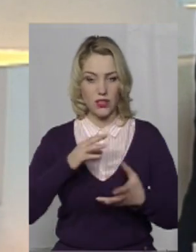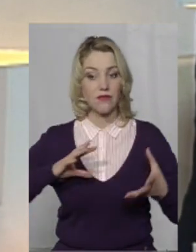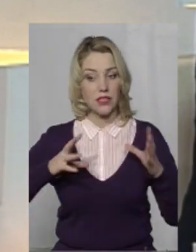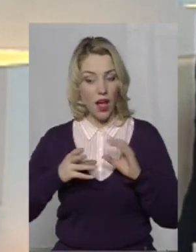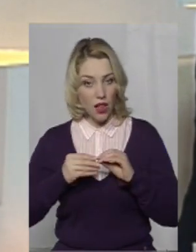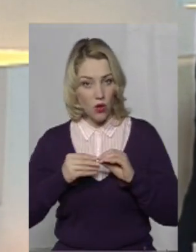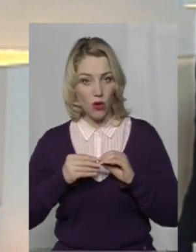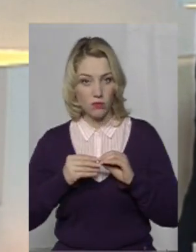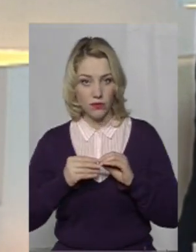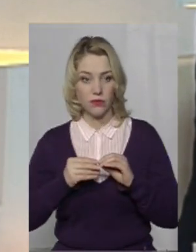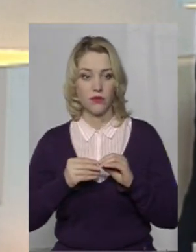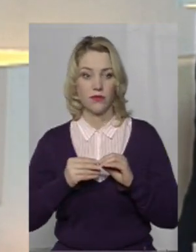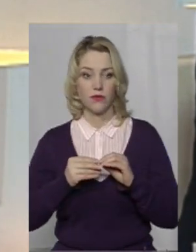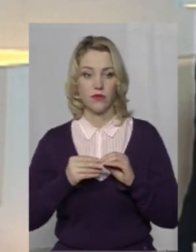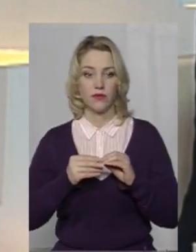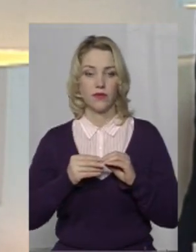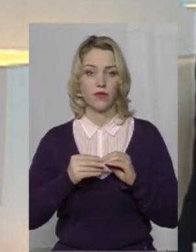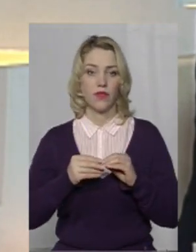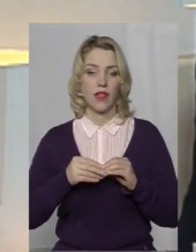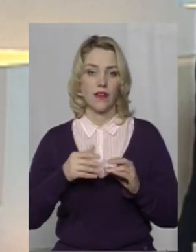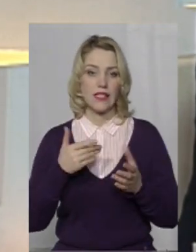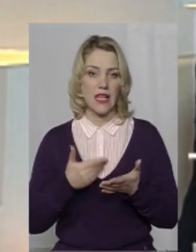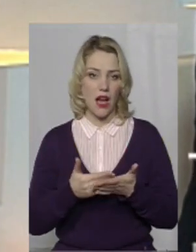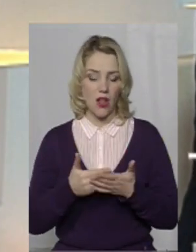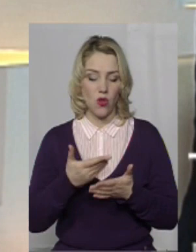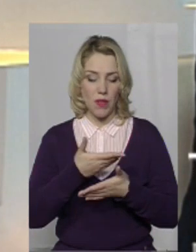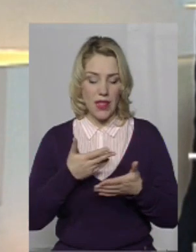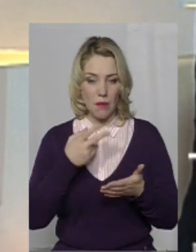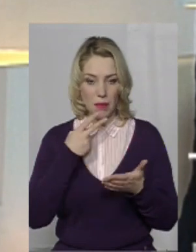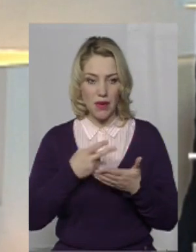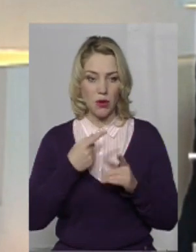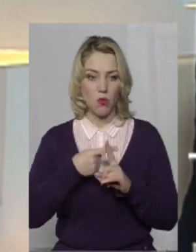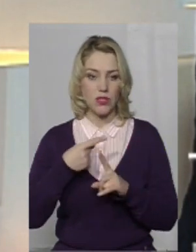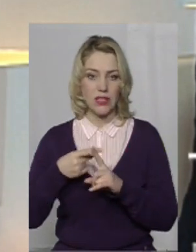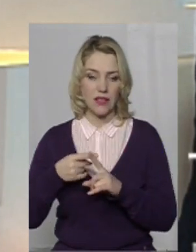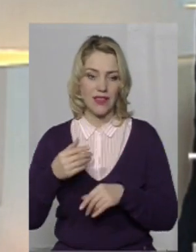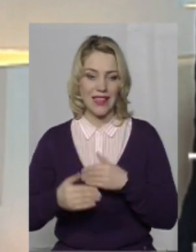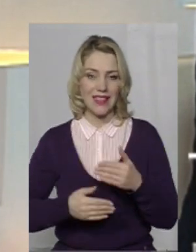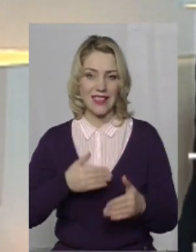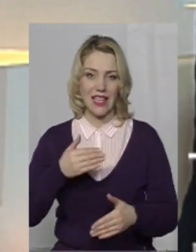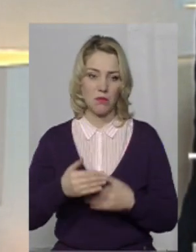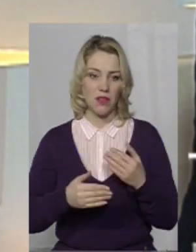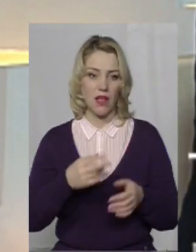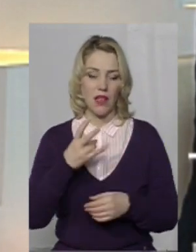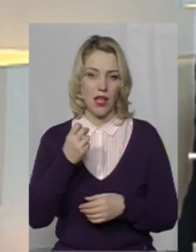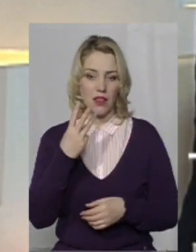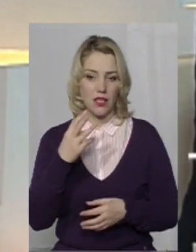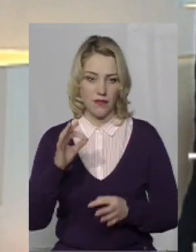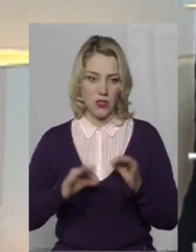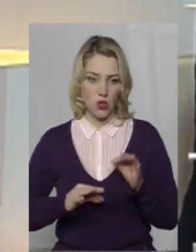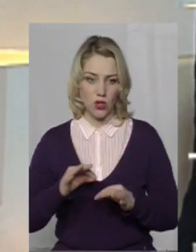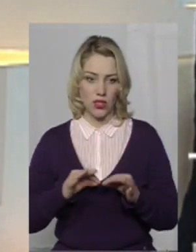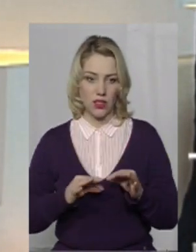нами бачиться позитивна динаміка більше, як на 3 відсотка.